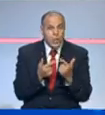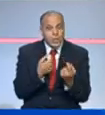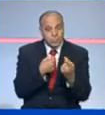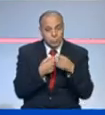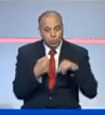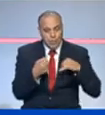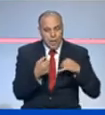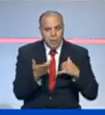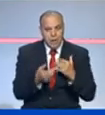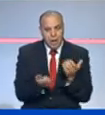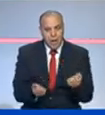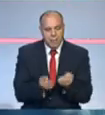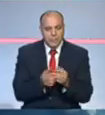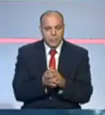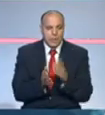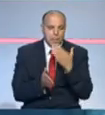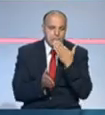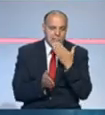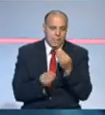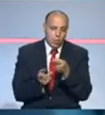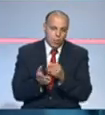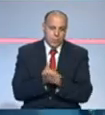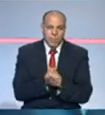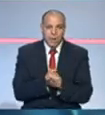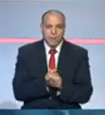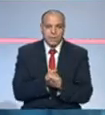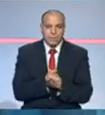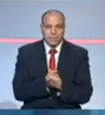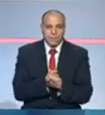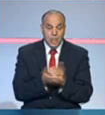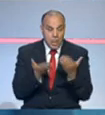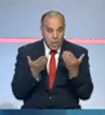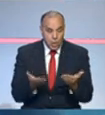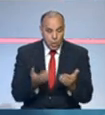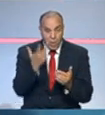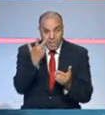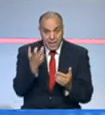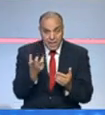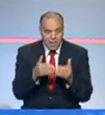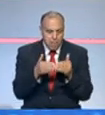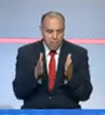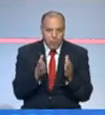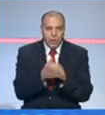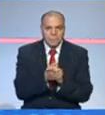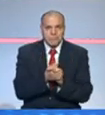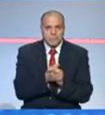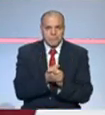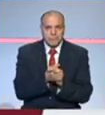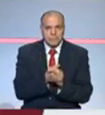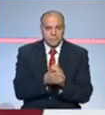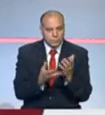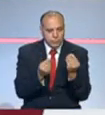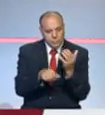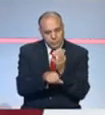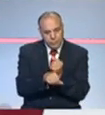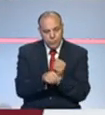انخراط الشباب في هذه الحملة شكرا برك الله فيك اليوم الثالث المفتوح والمكثف